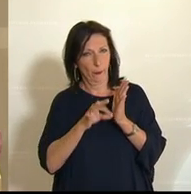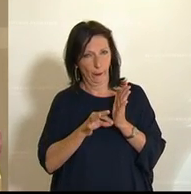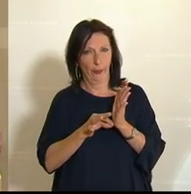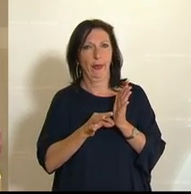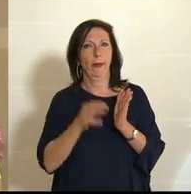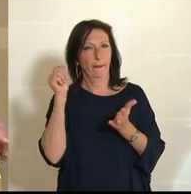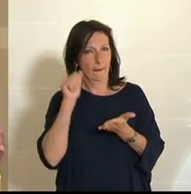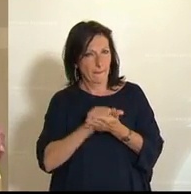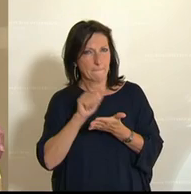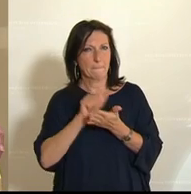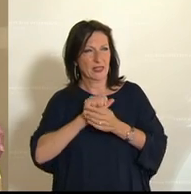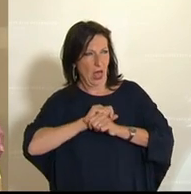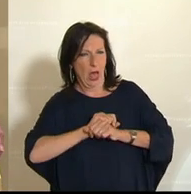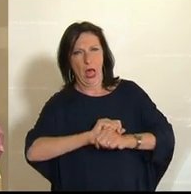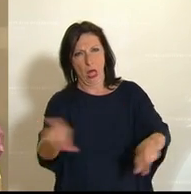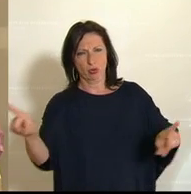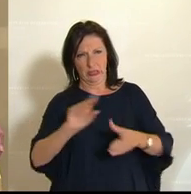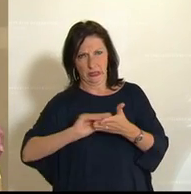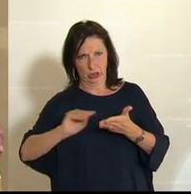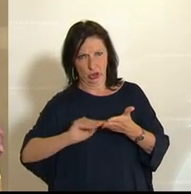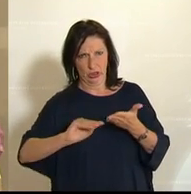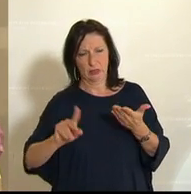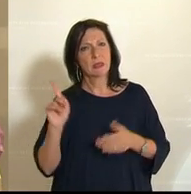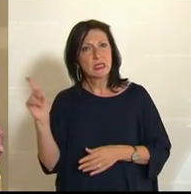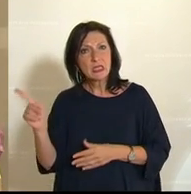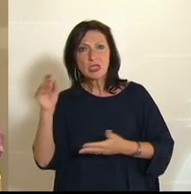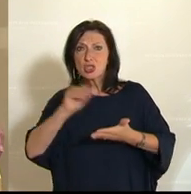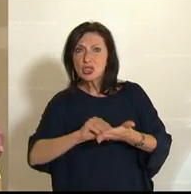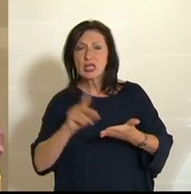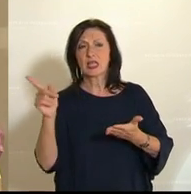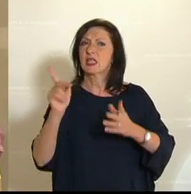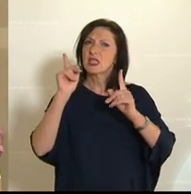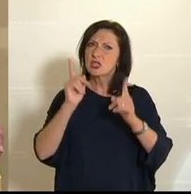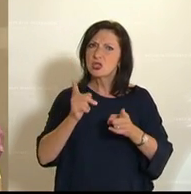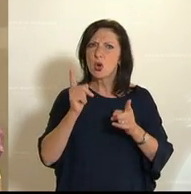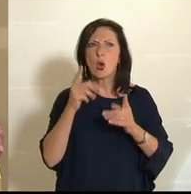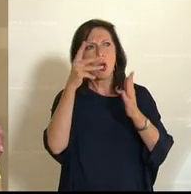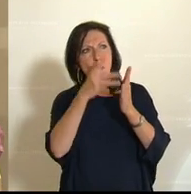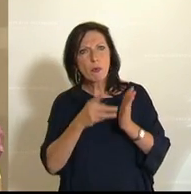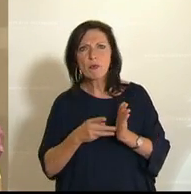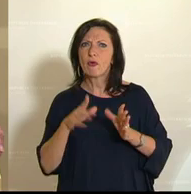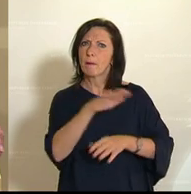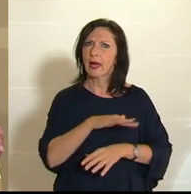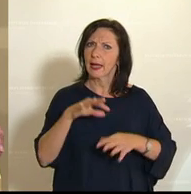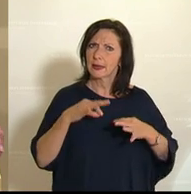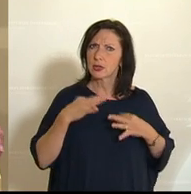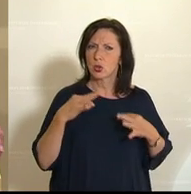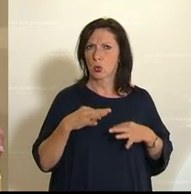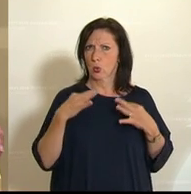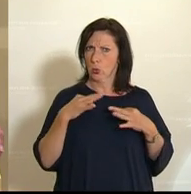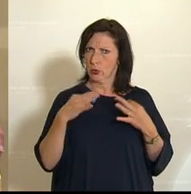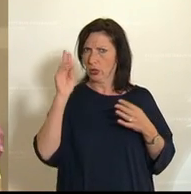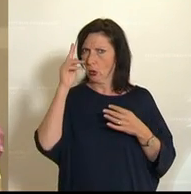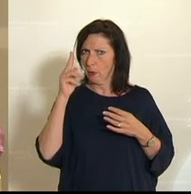Presseaussendung ausgeführt. Sie hat angesprochen, das Überdenken der Prüfansätze im Gesundheitsbereich, Stichwort